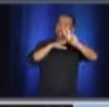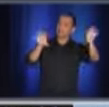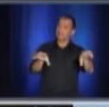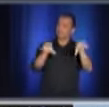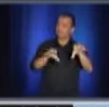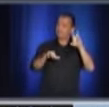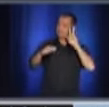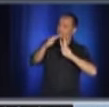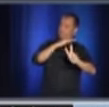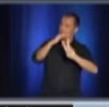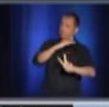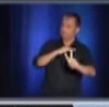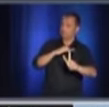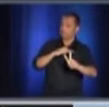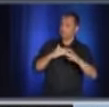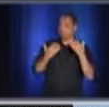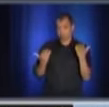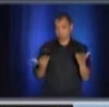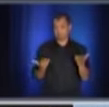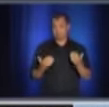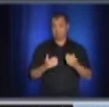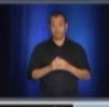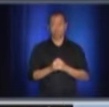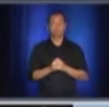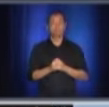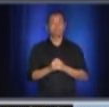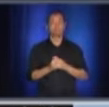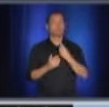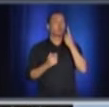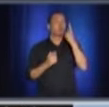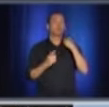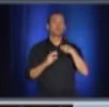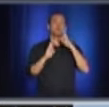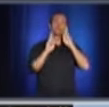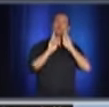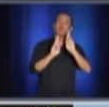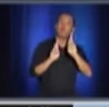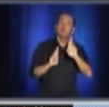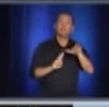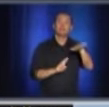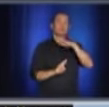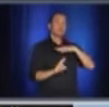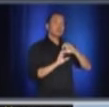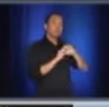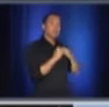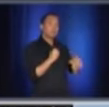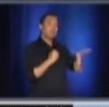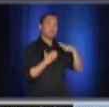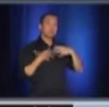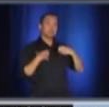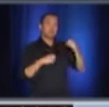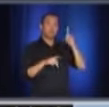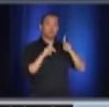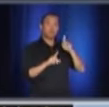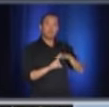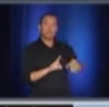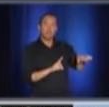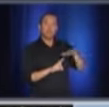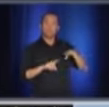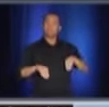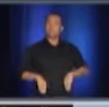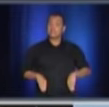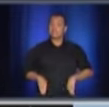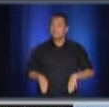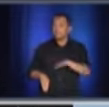dirais que si j'avais un souhait avec l'équipe de santé publique et toute l'équipe du ministère,